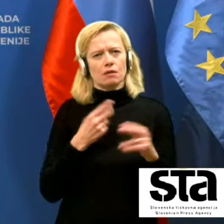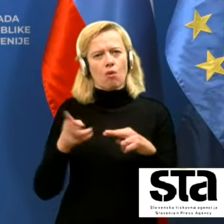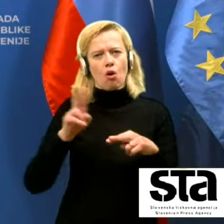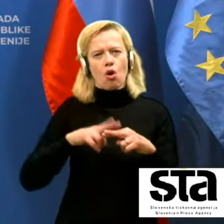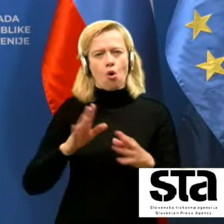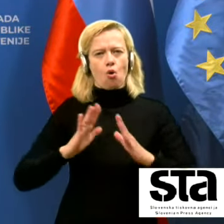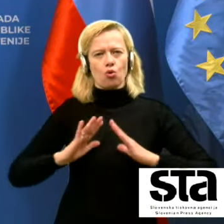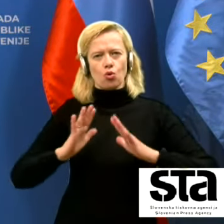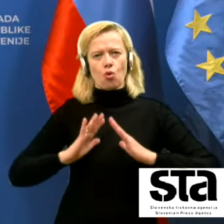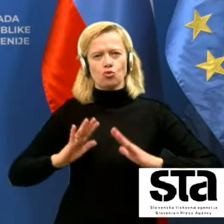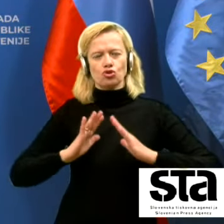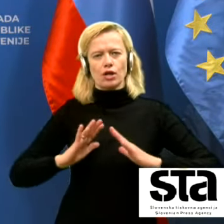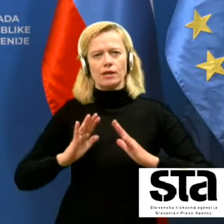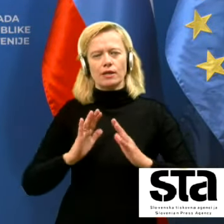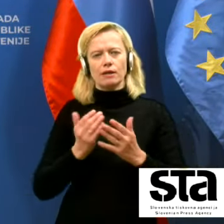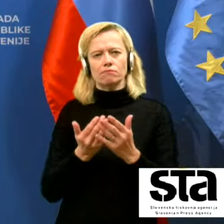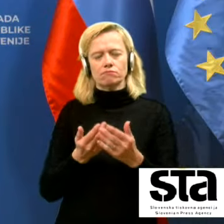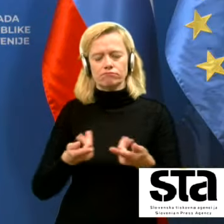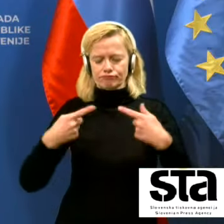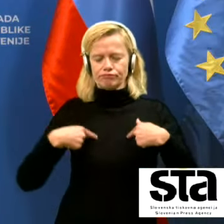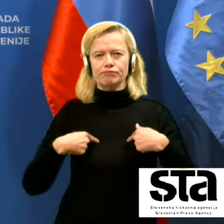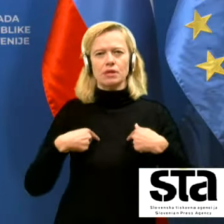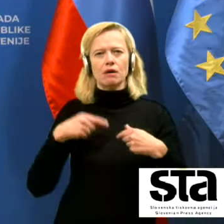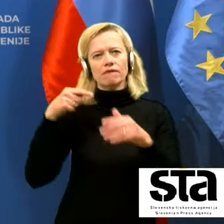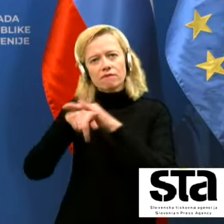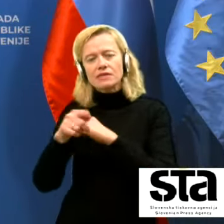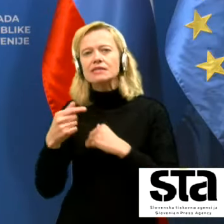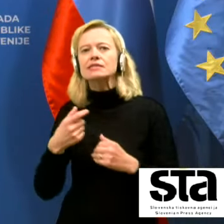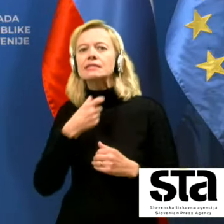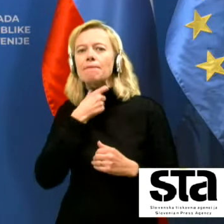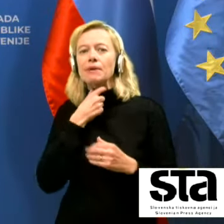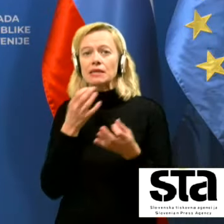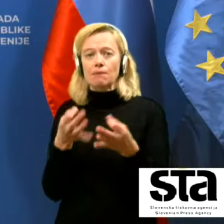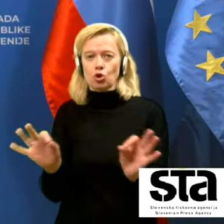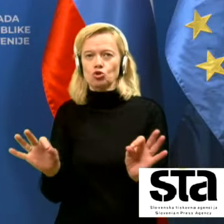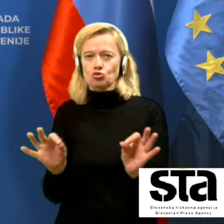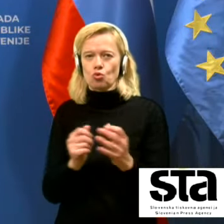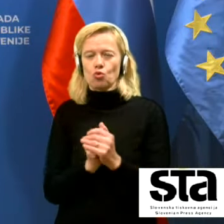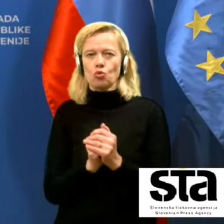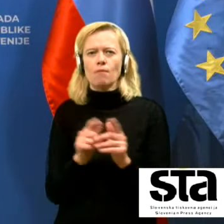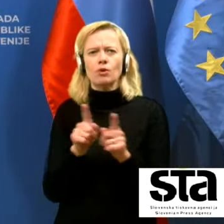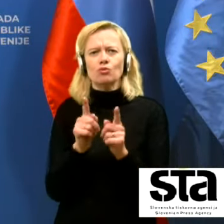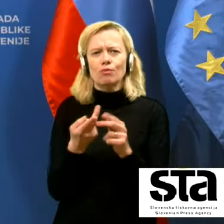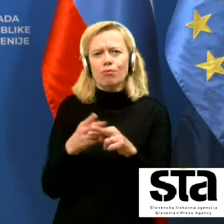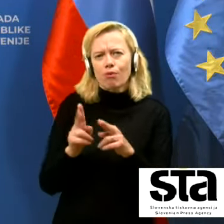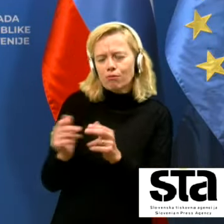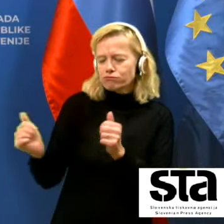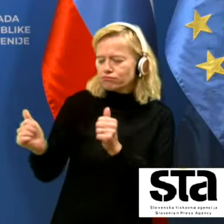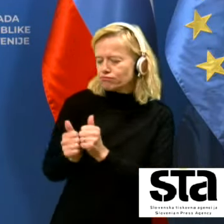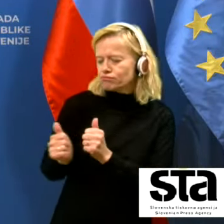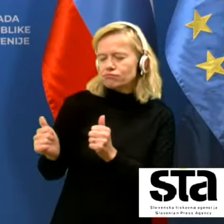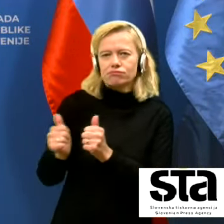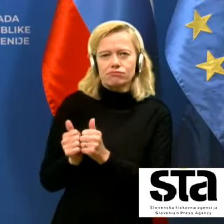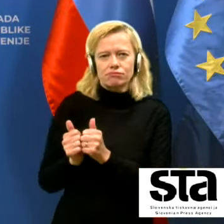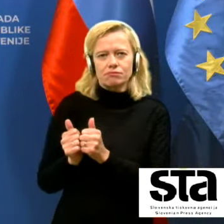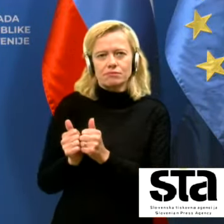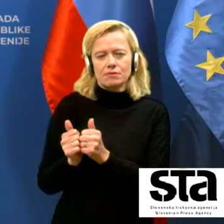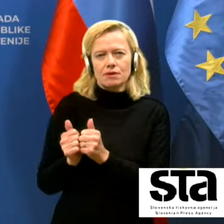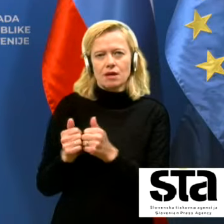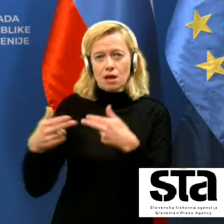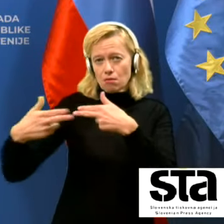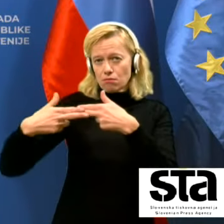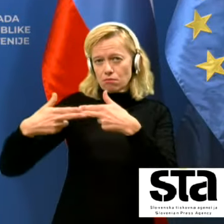v zaprtih prostorih in sveda ob tesnejših kontaktih se pravi ob večji bližini